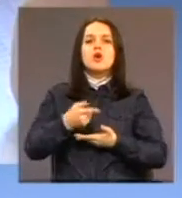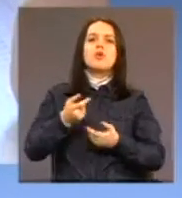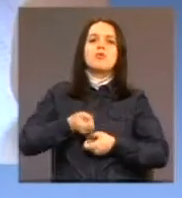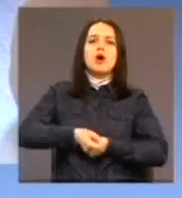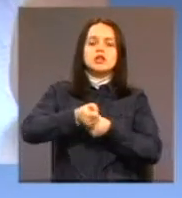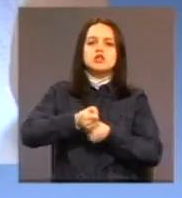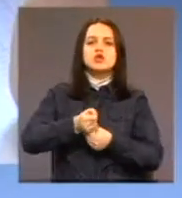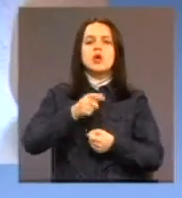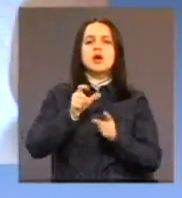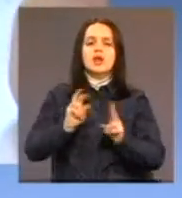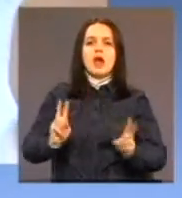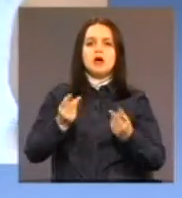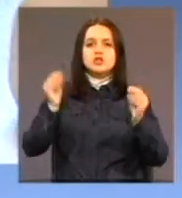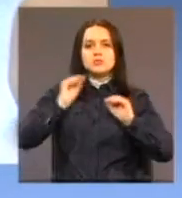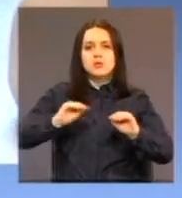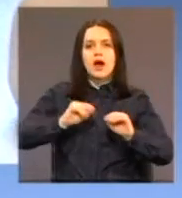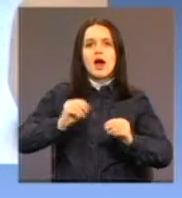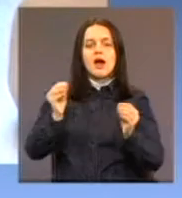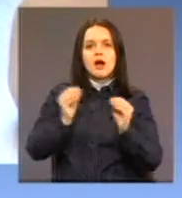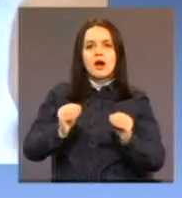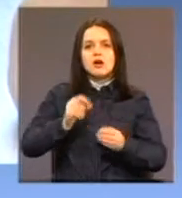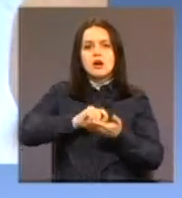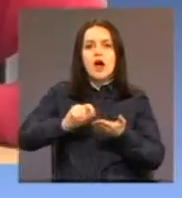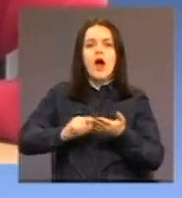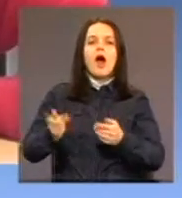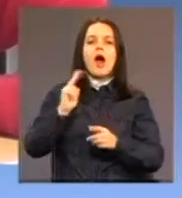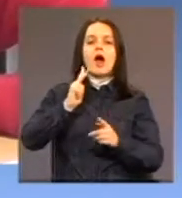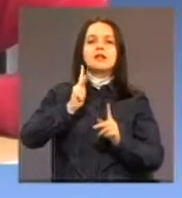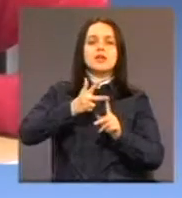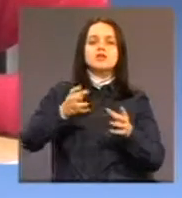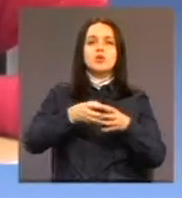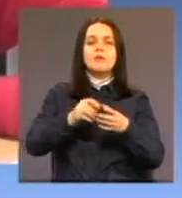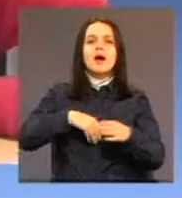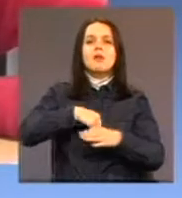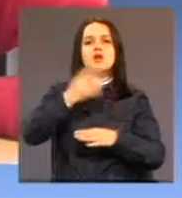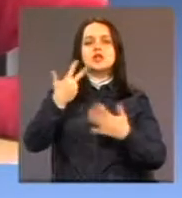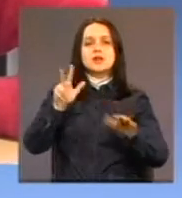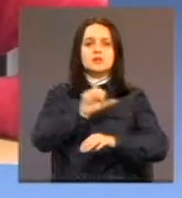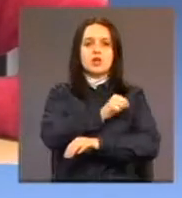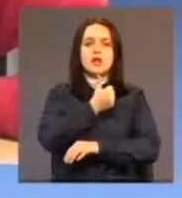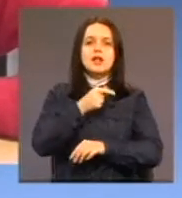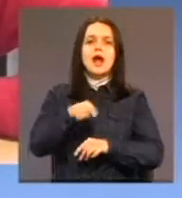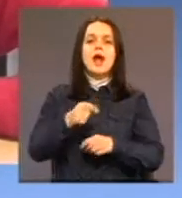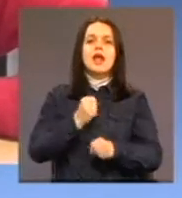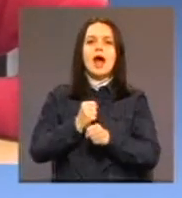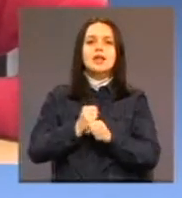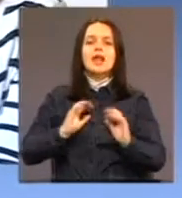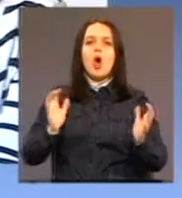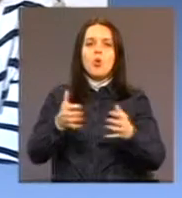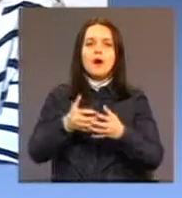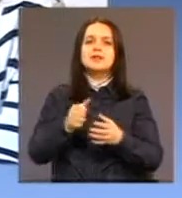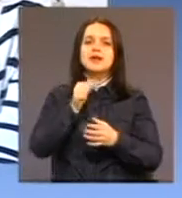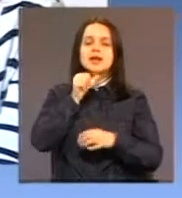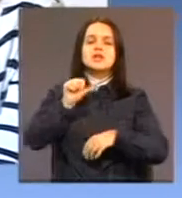gradiva, dok u treću grupu dolaze korisnici iznad 18 godina kojima je prioritet radna okupacija i socijalizacija.